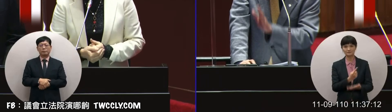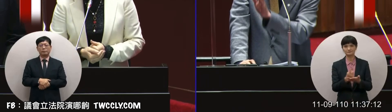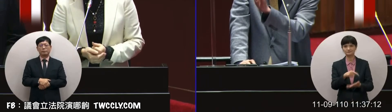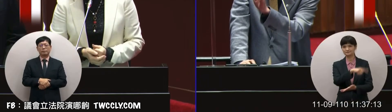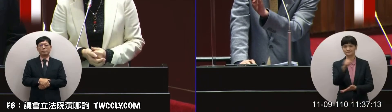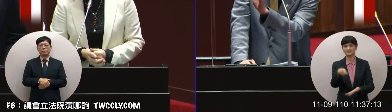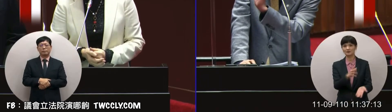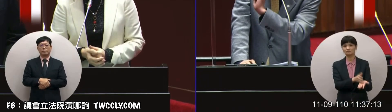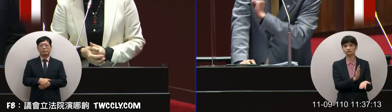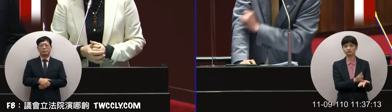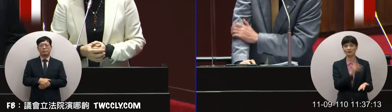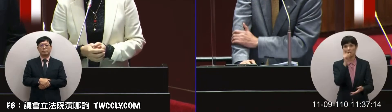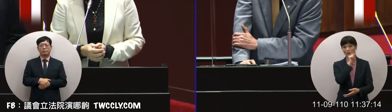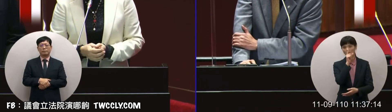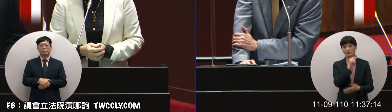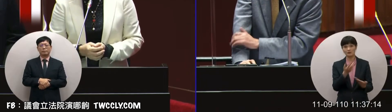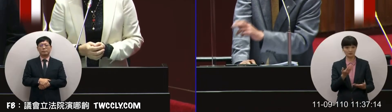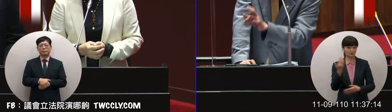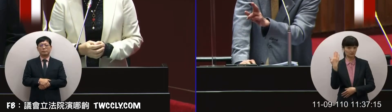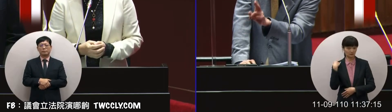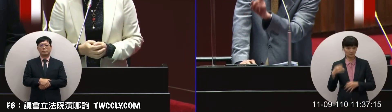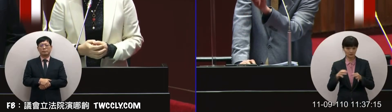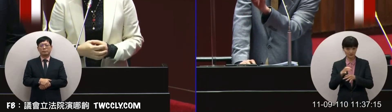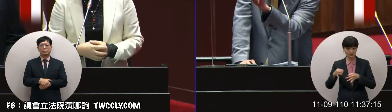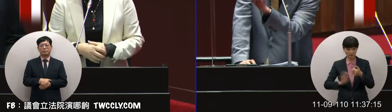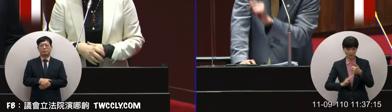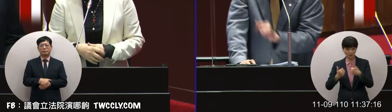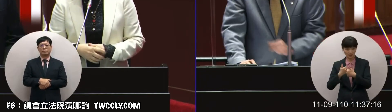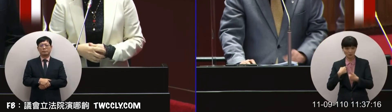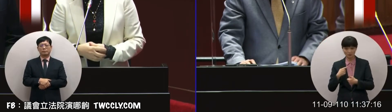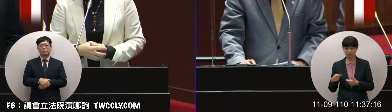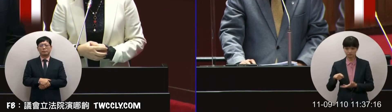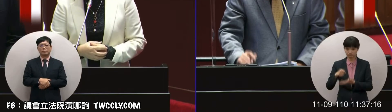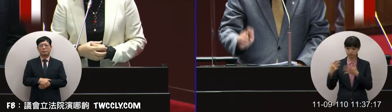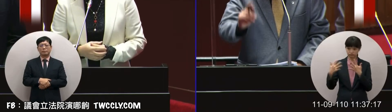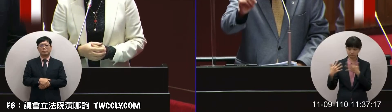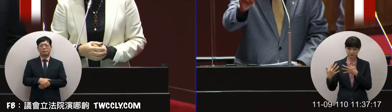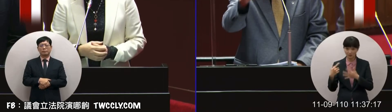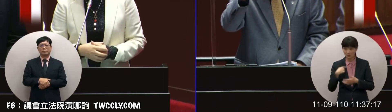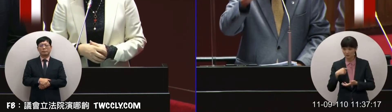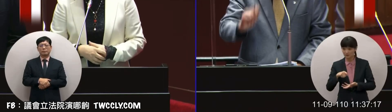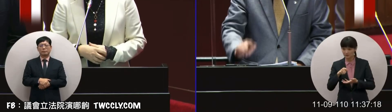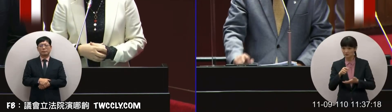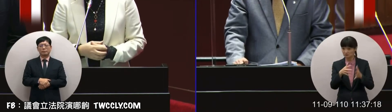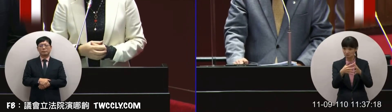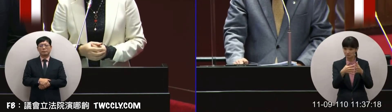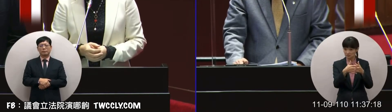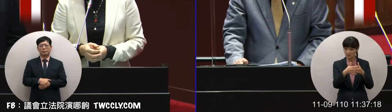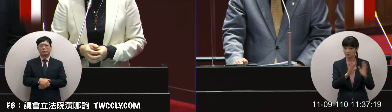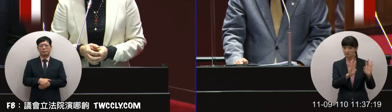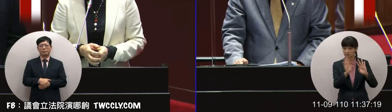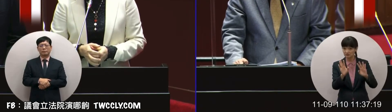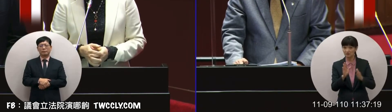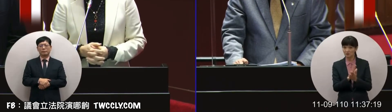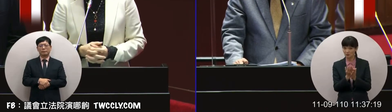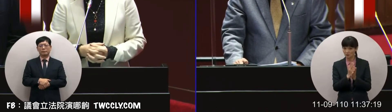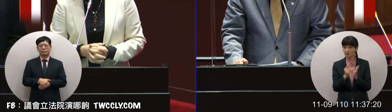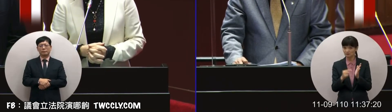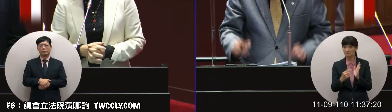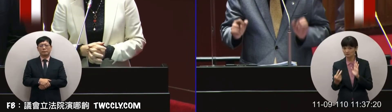但是我三次在經濟委員執行裡面我談到美國的現場好好的看那一本事好不好